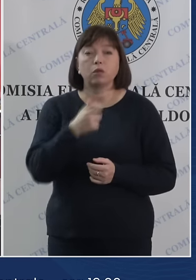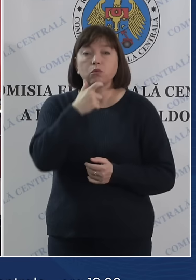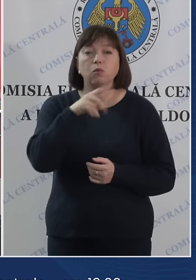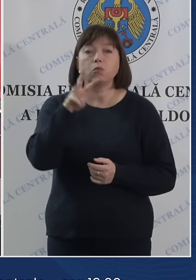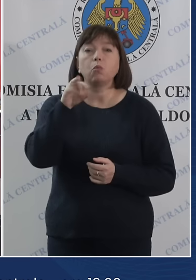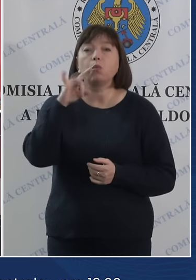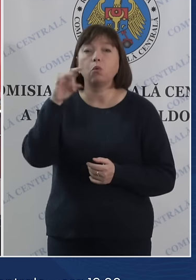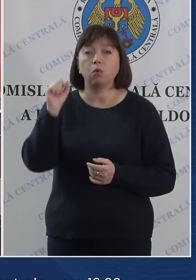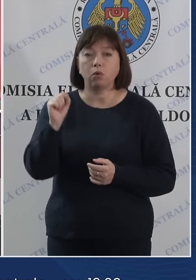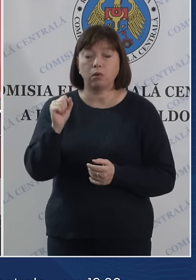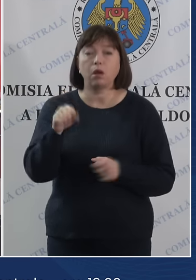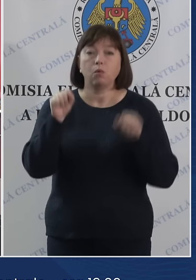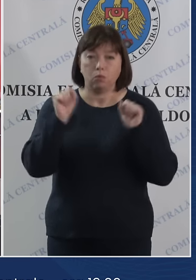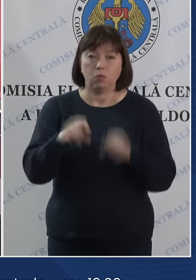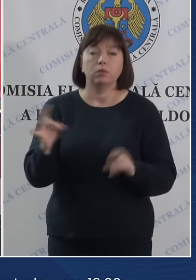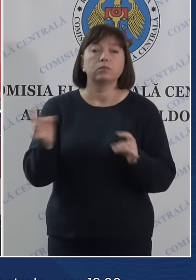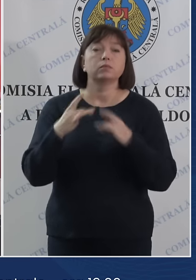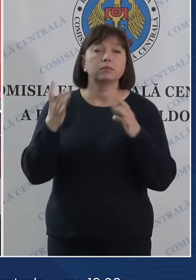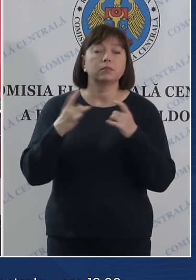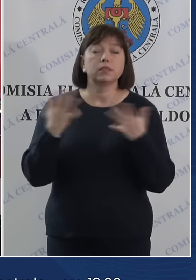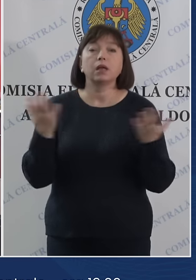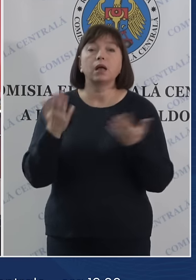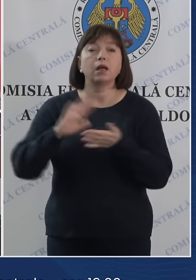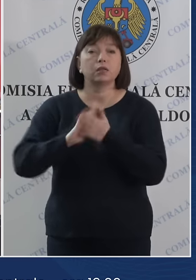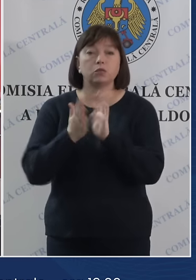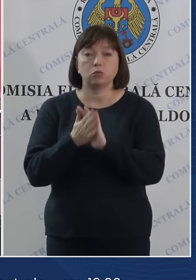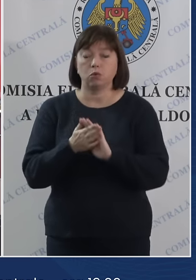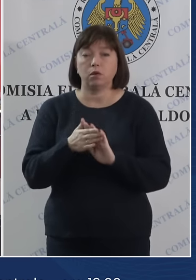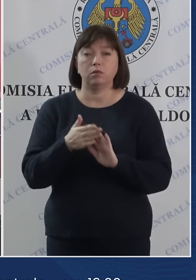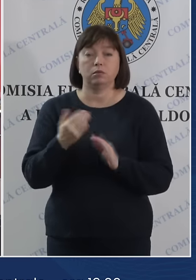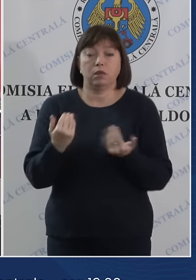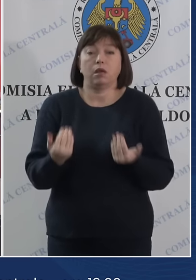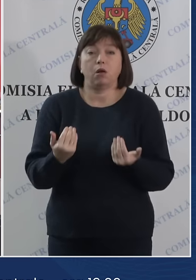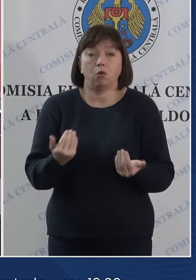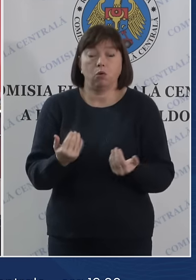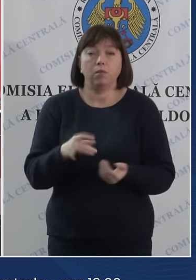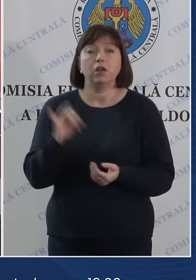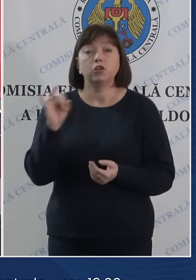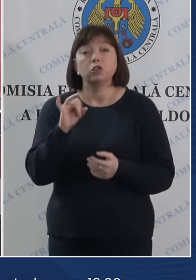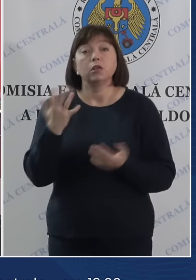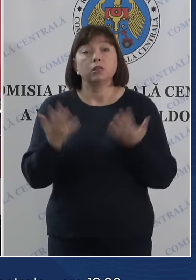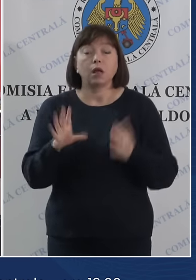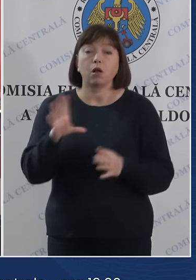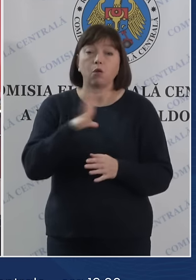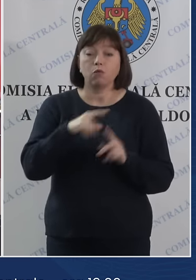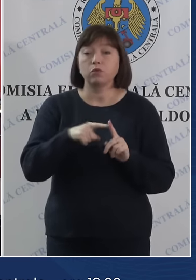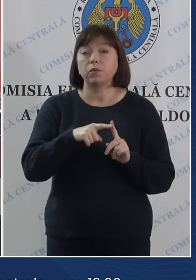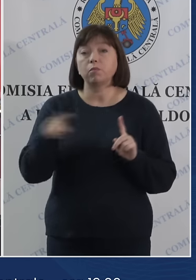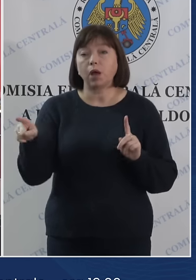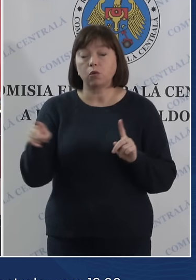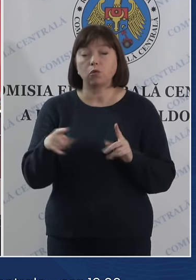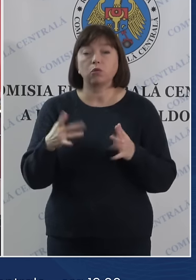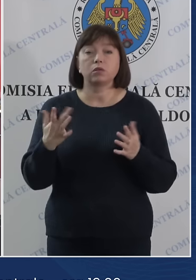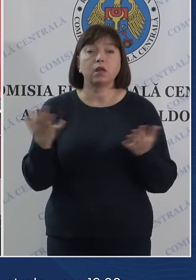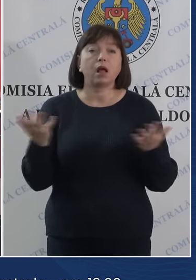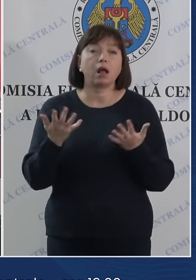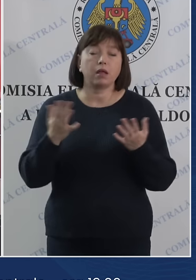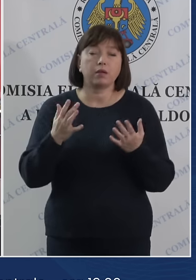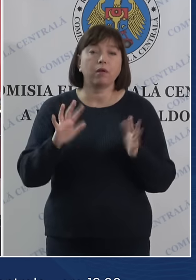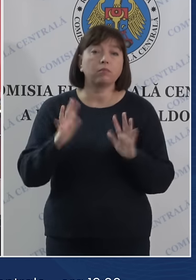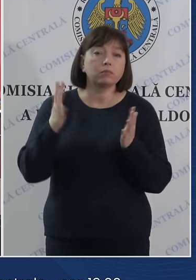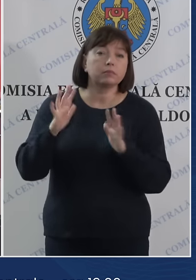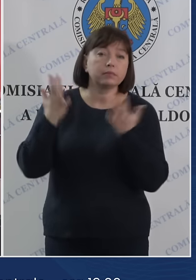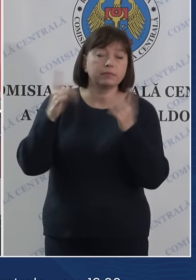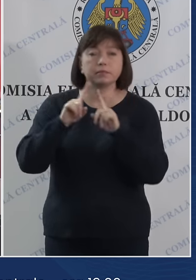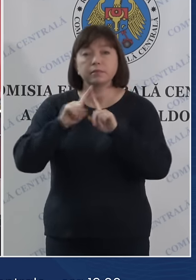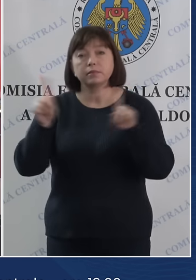Mura, de asemenea, ne va relata care este situația de moment, dar și dacă au avut pe parcurs anumite situații ieșite de